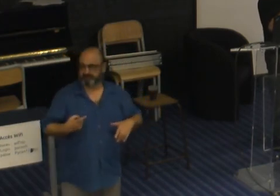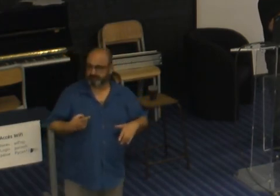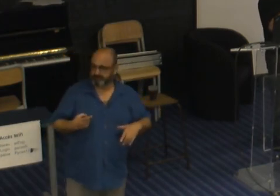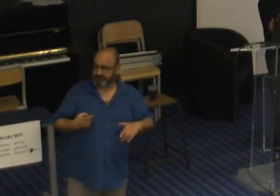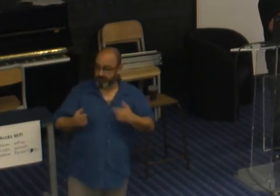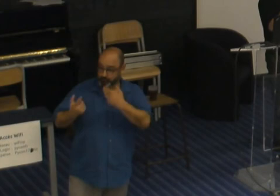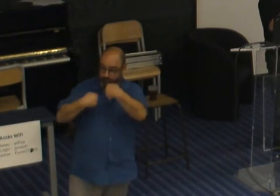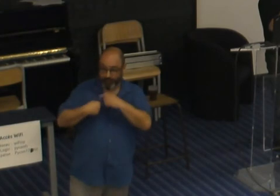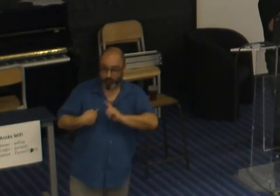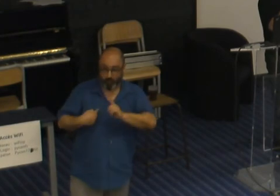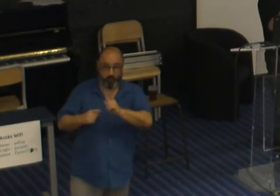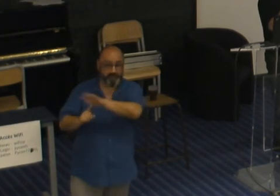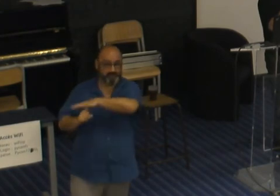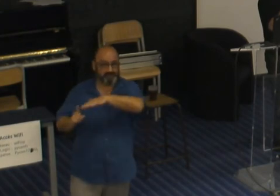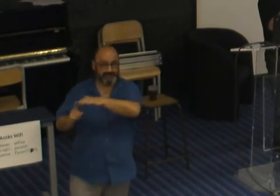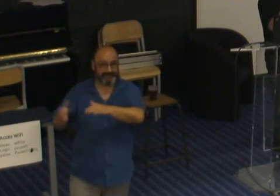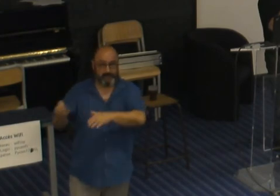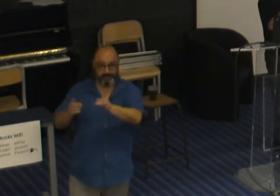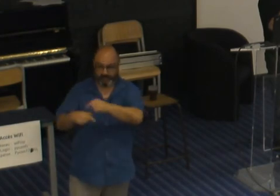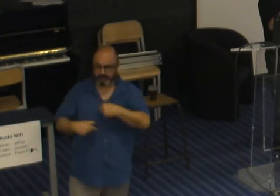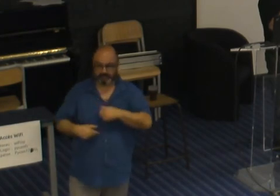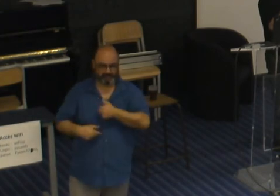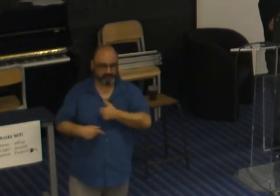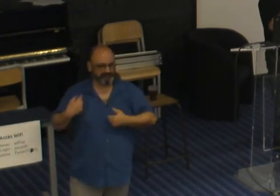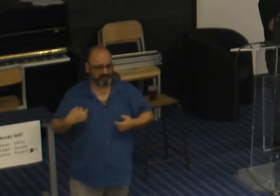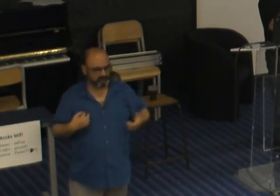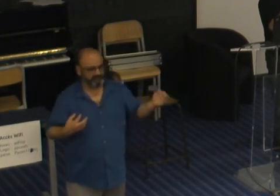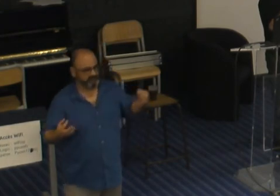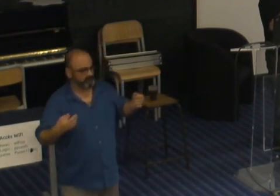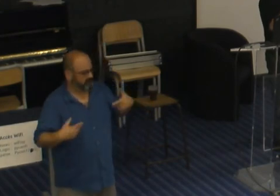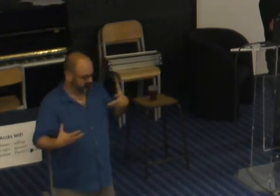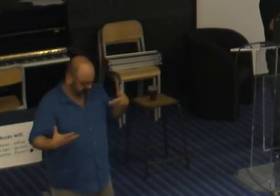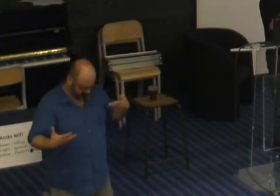adressée mais quand t'entends ça à longueur de journée tu te poses des questions quand même